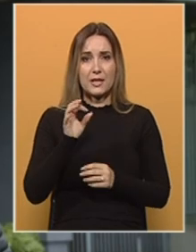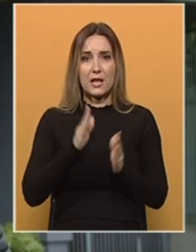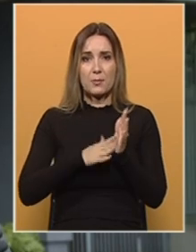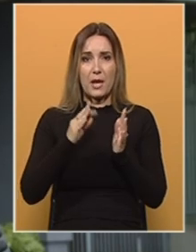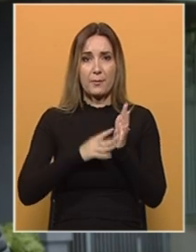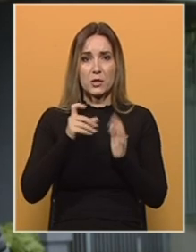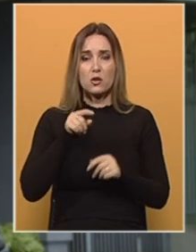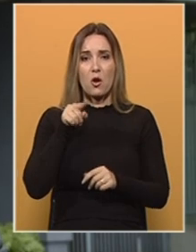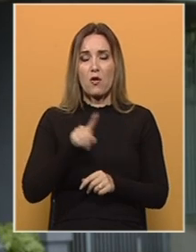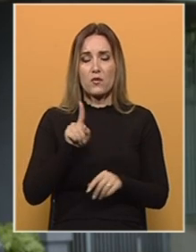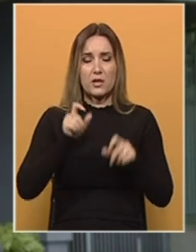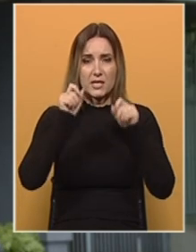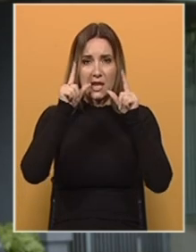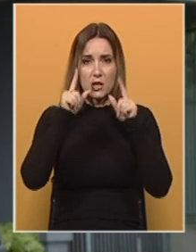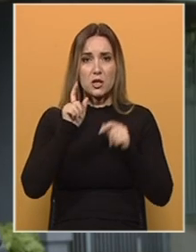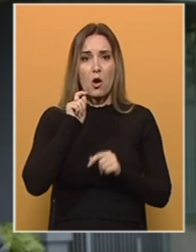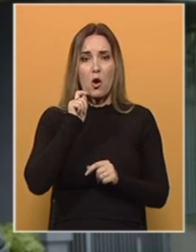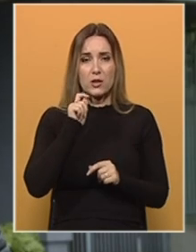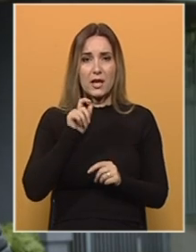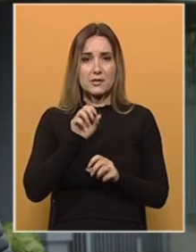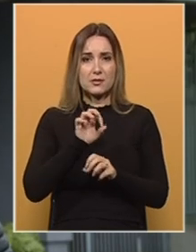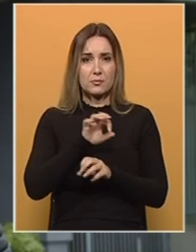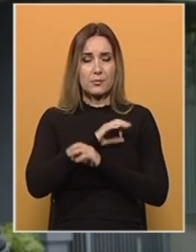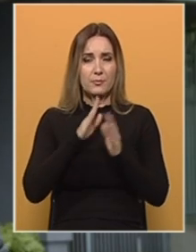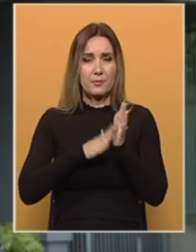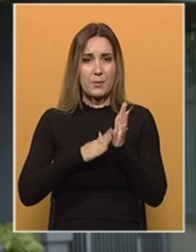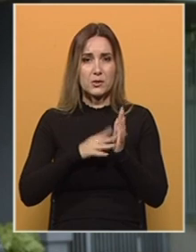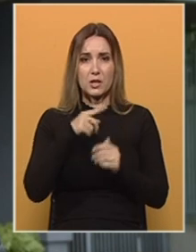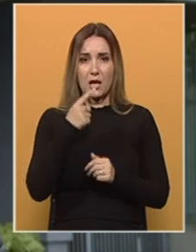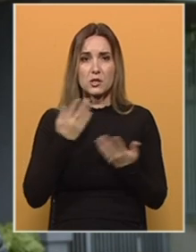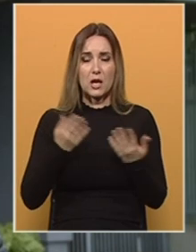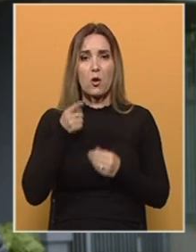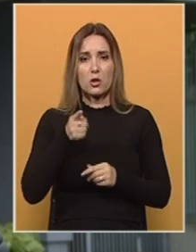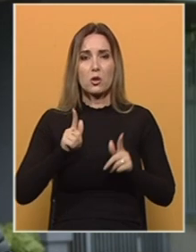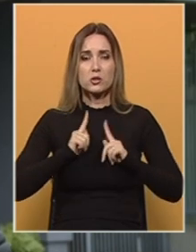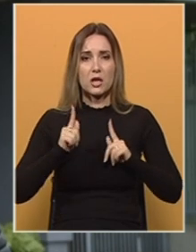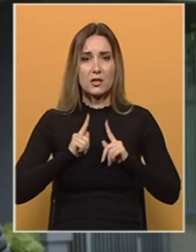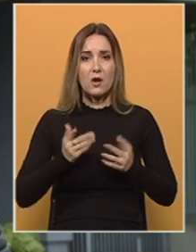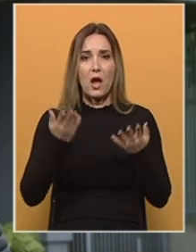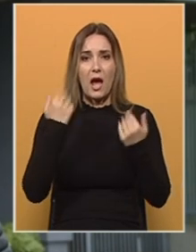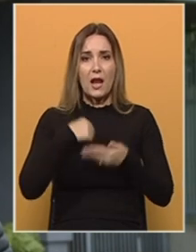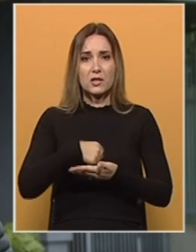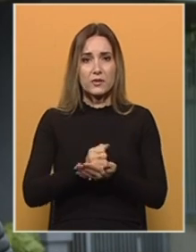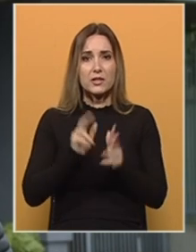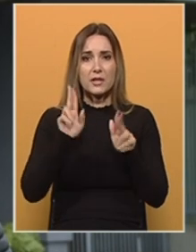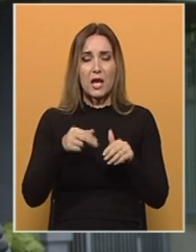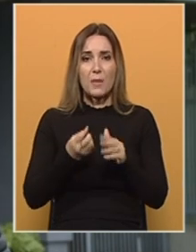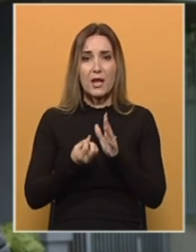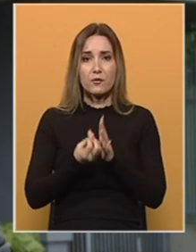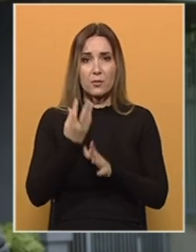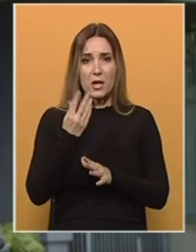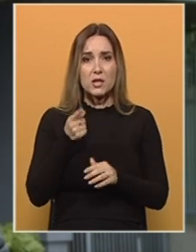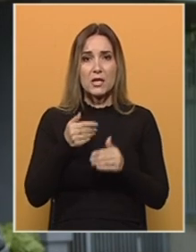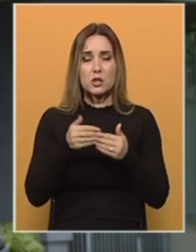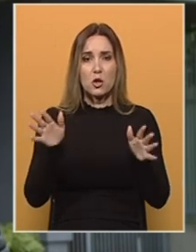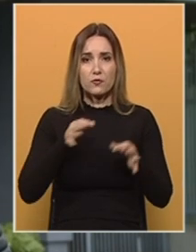izjašnjavanje nije iznenađenje. Otac strada Lugđena na Murij iz Memić kaže kako je to i očekivao, ali tvrdi da ima pouzdane informacije da će